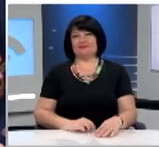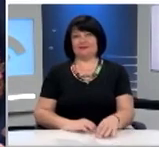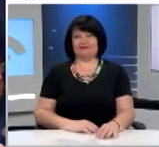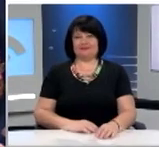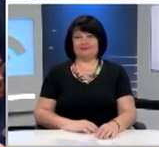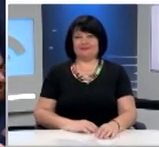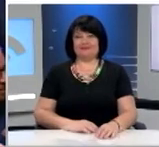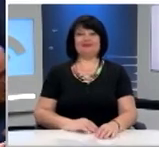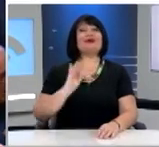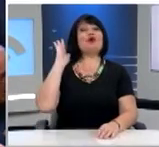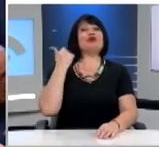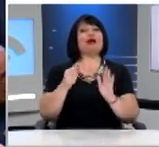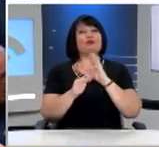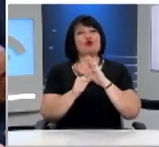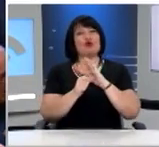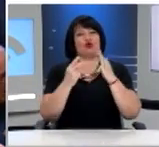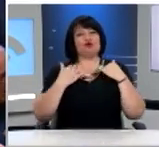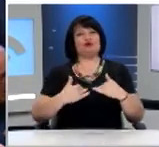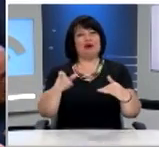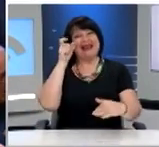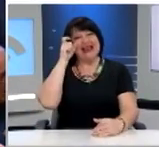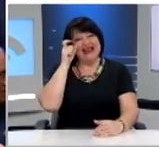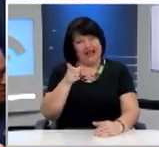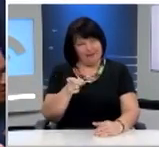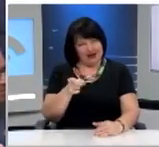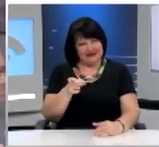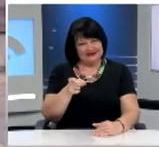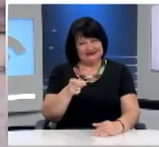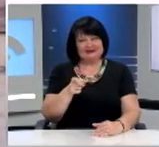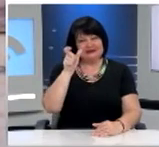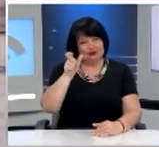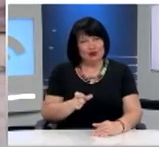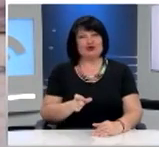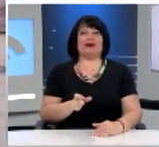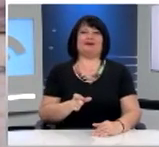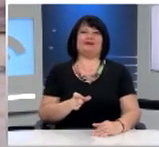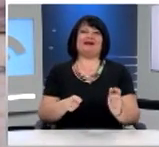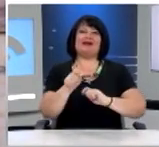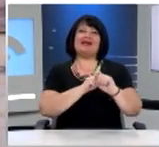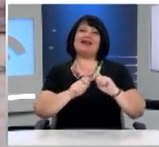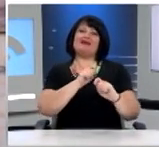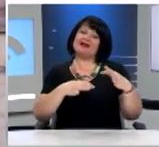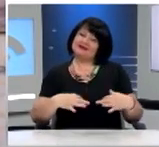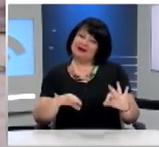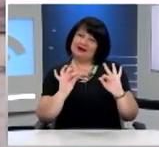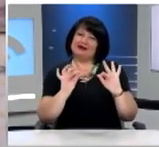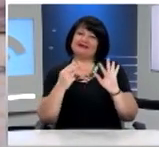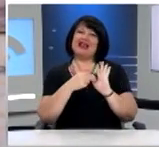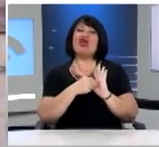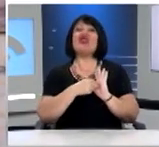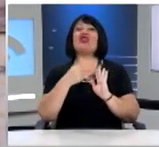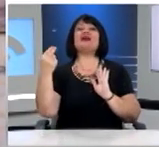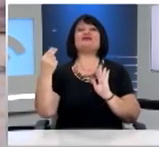Επί προηδρίας του οποίου κυρίου Απόστολου Κακλαμάνη, ξεκίνησε ο